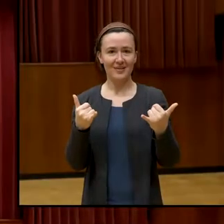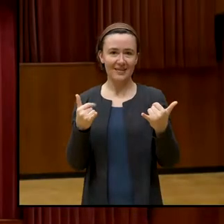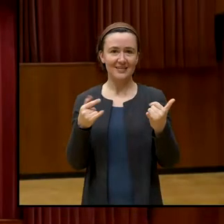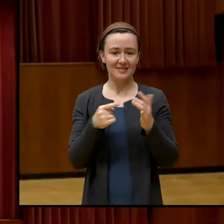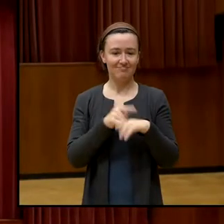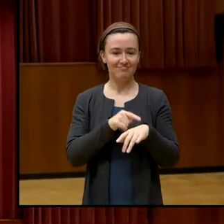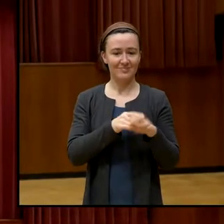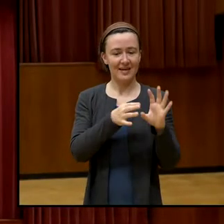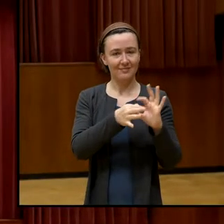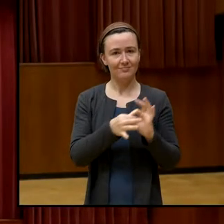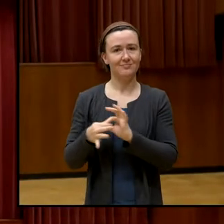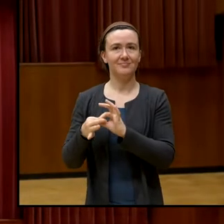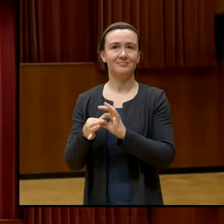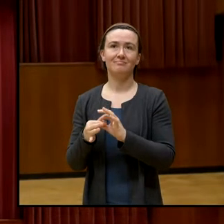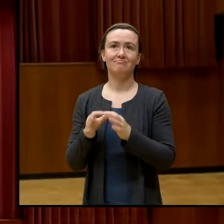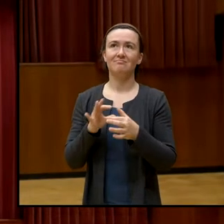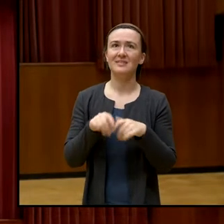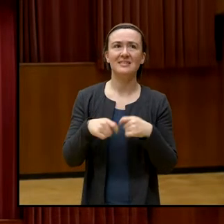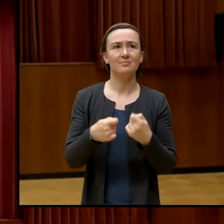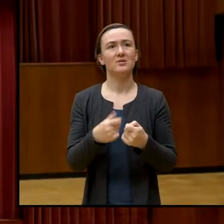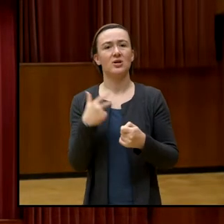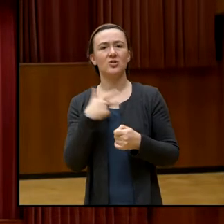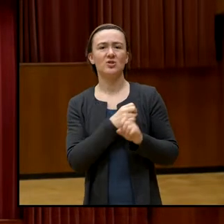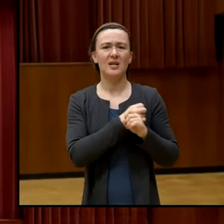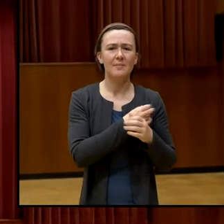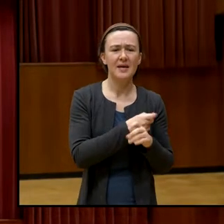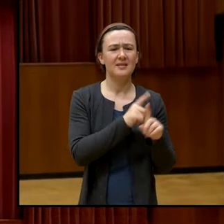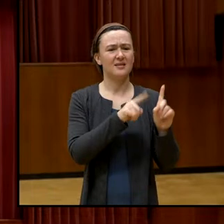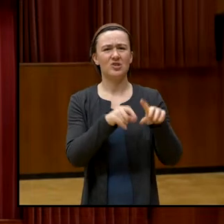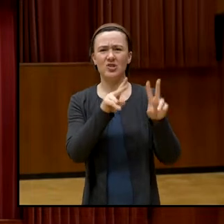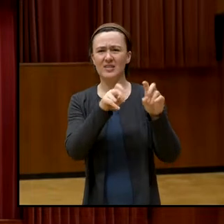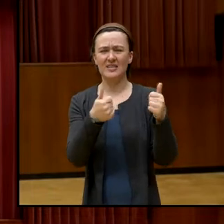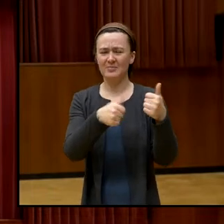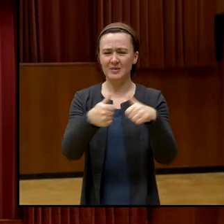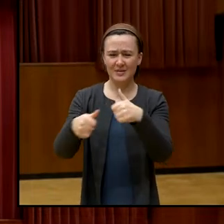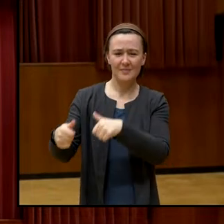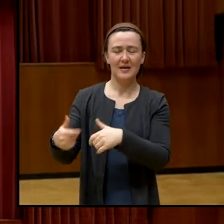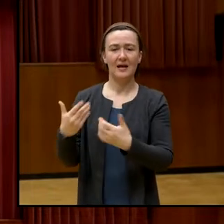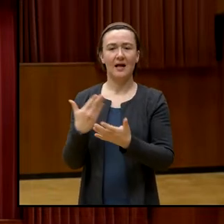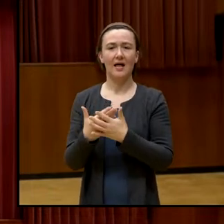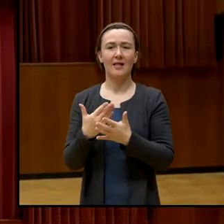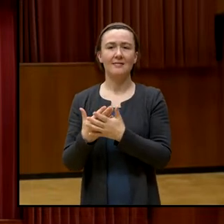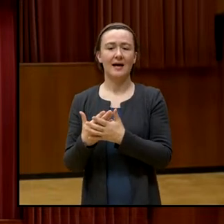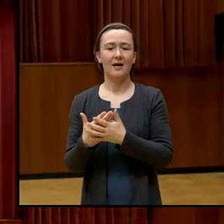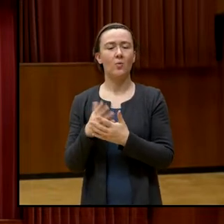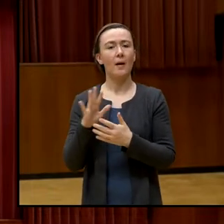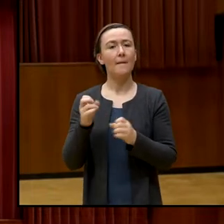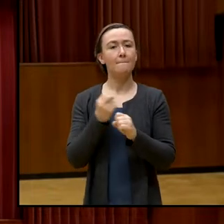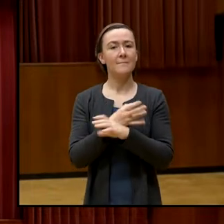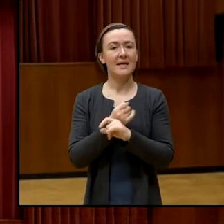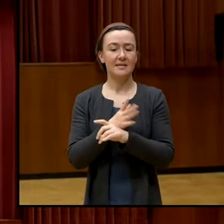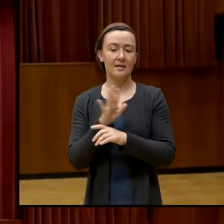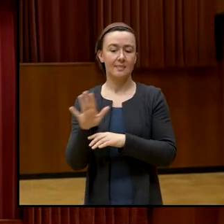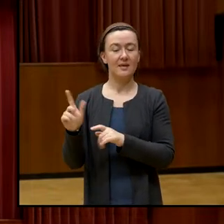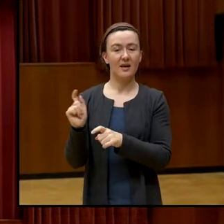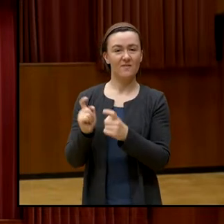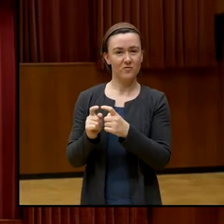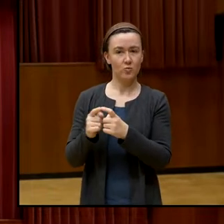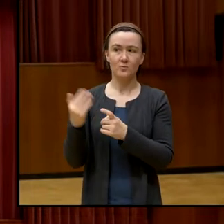aufgrund der Social Media und all den Themen, die rundum laufen, ihre Watchdog-Funktion verlieren.